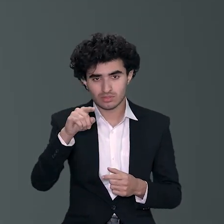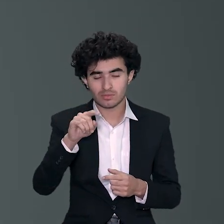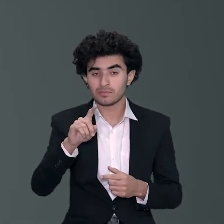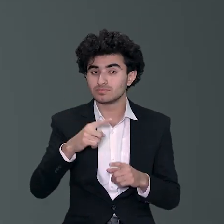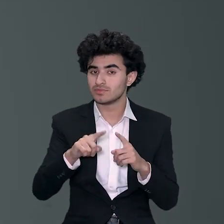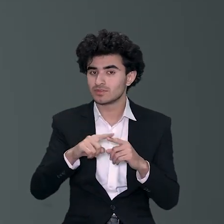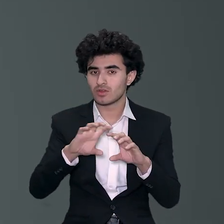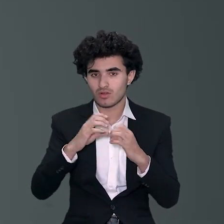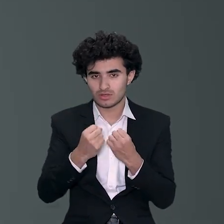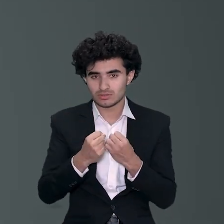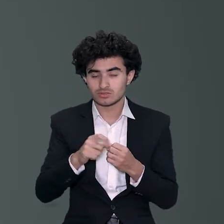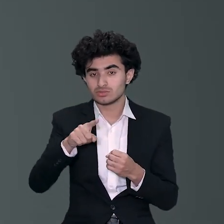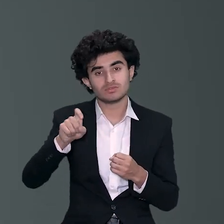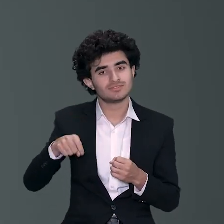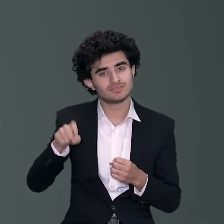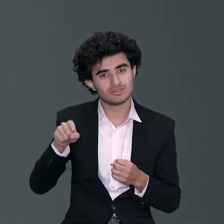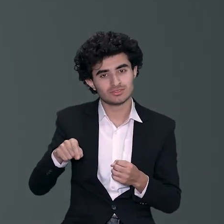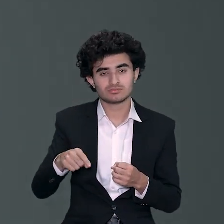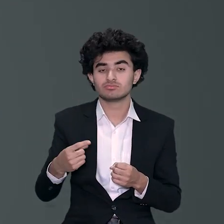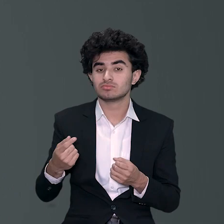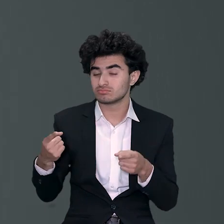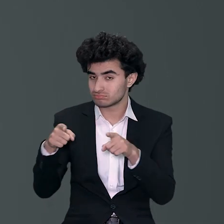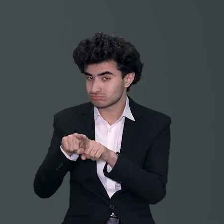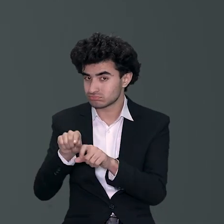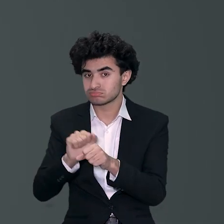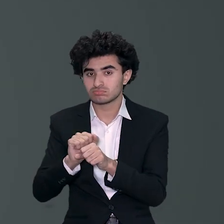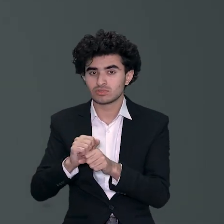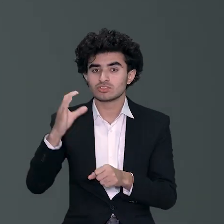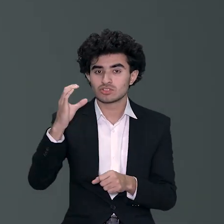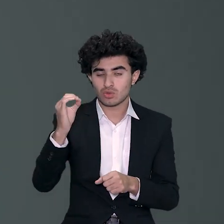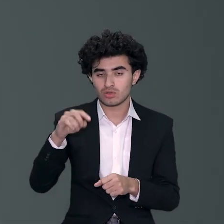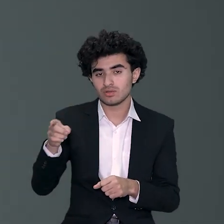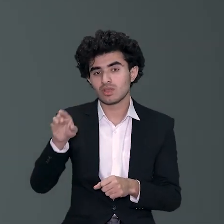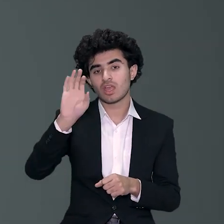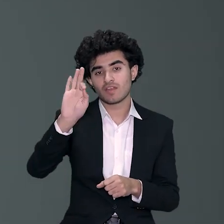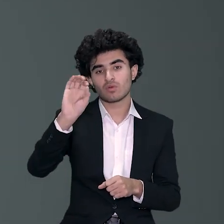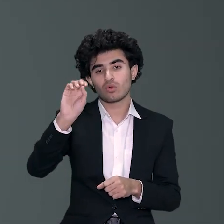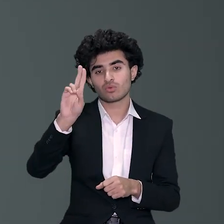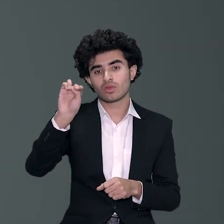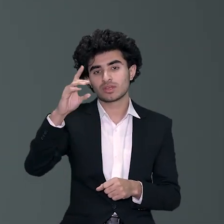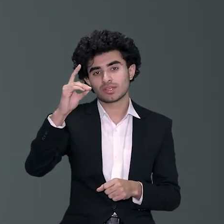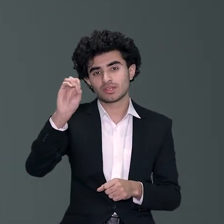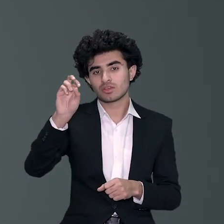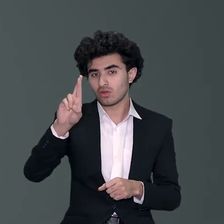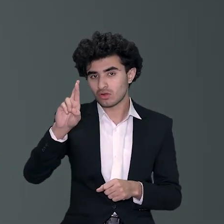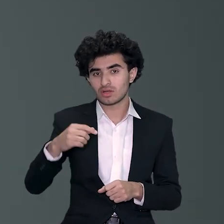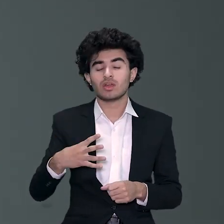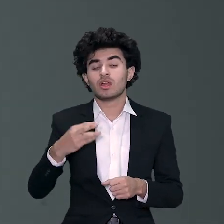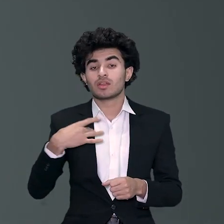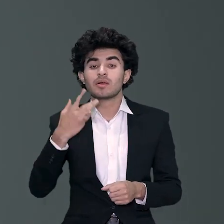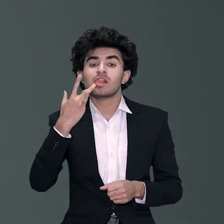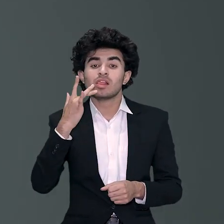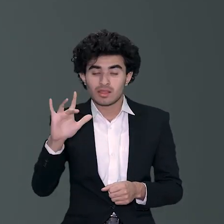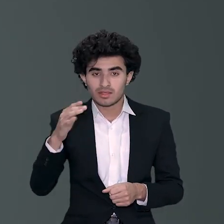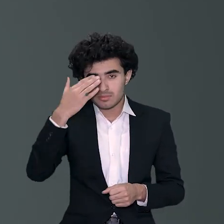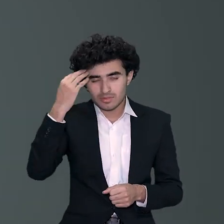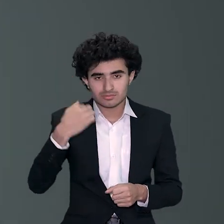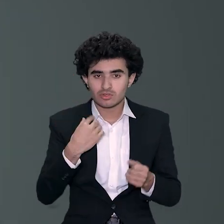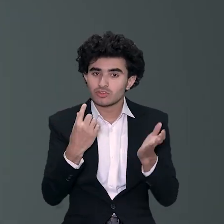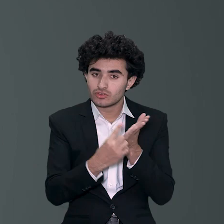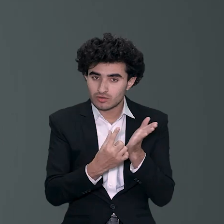اب اس کمپنی پہ جب کام کرنا ہم نے سٹارٹ کیا سو سب سے پہلا کسی بھی کمپنی کو بنانے میں چیلنج ہی ہوتا ہے کہ you need a co founder you need a partner